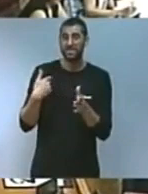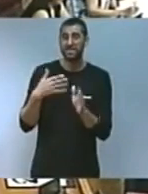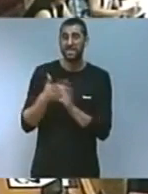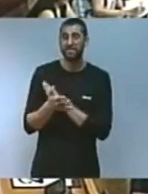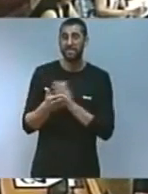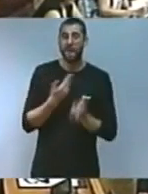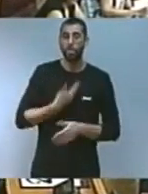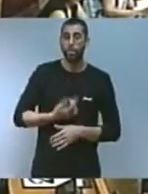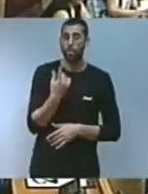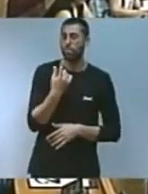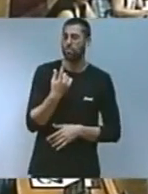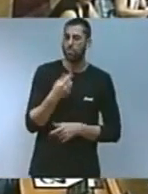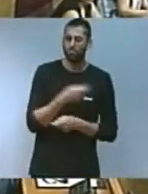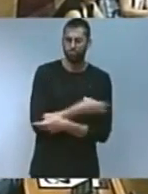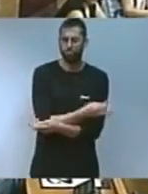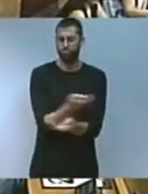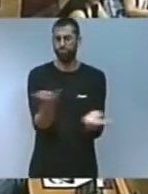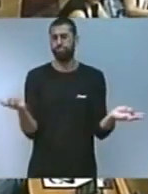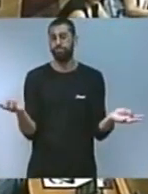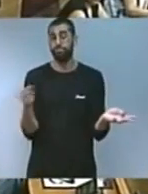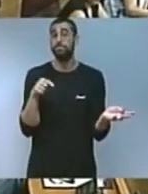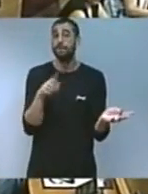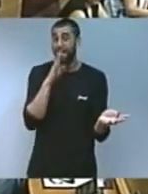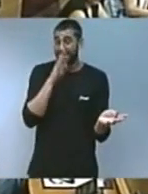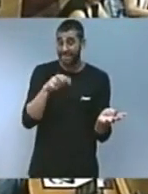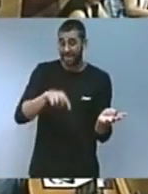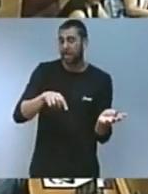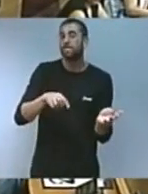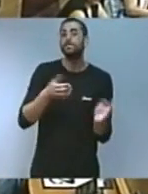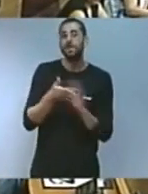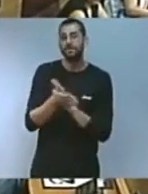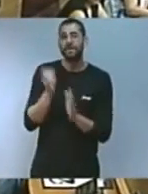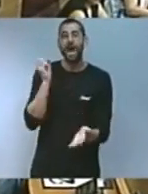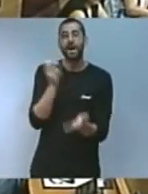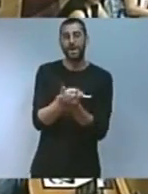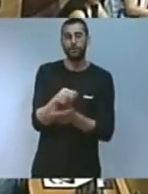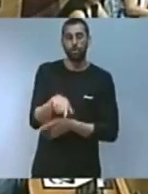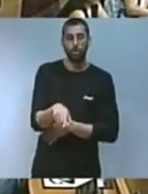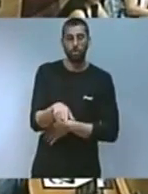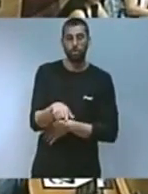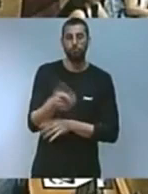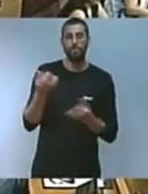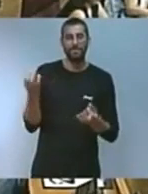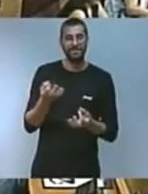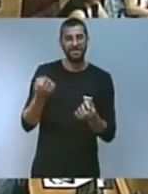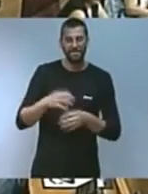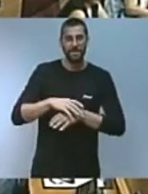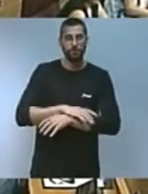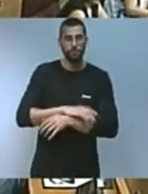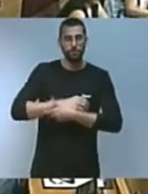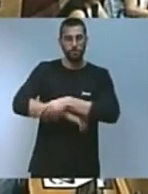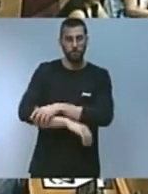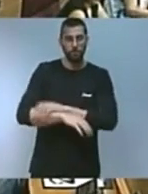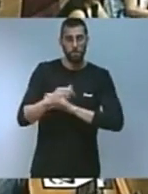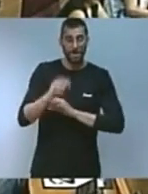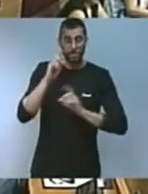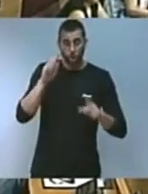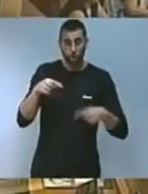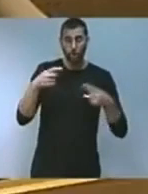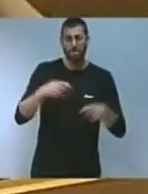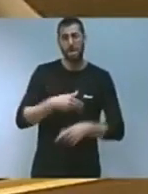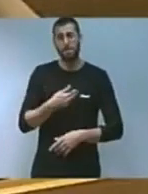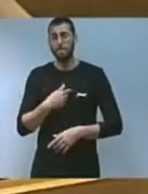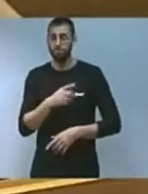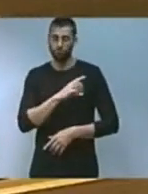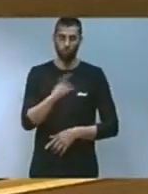aquesta legislatura i ens hem d'armar i previndre per a no lamentar les conseqüències no puc deixar d'agrair